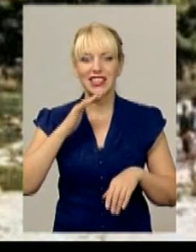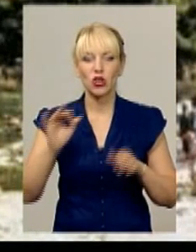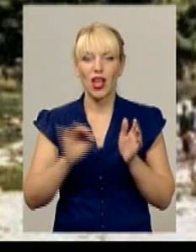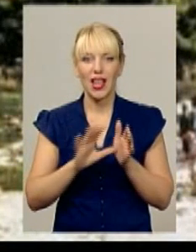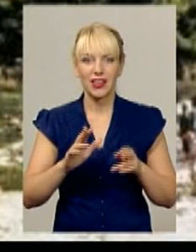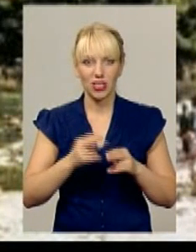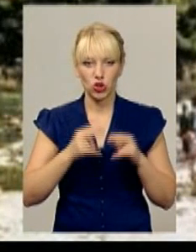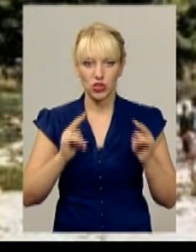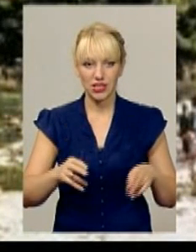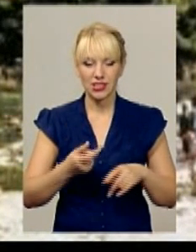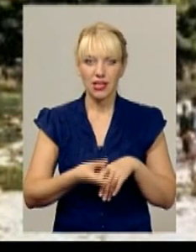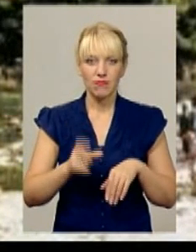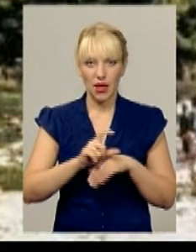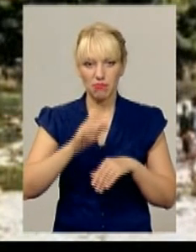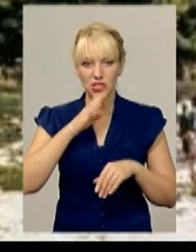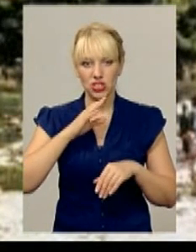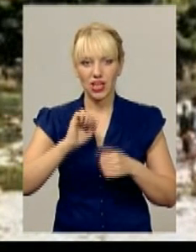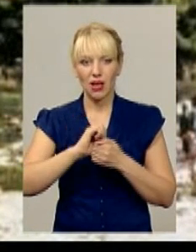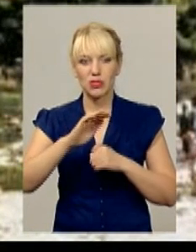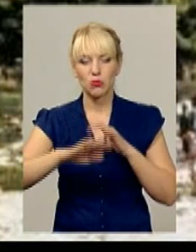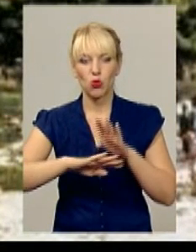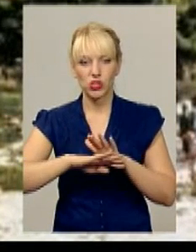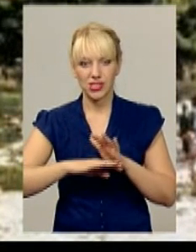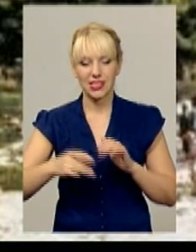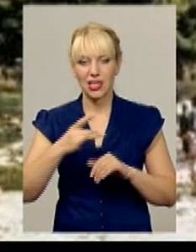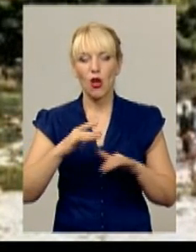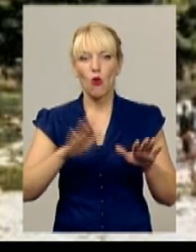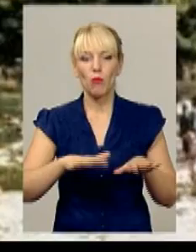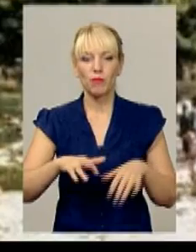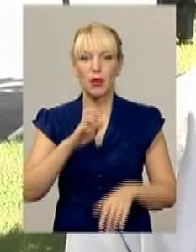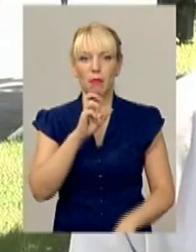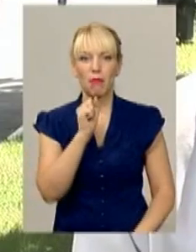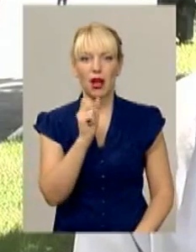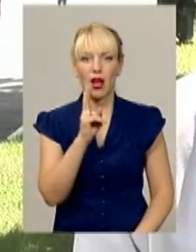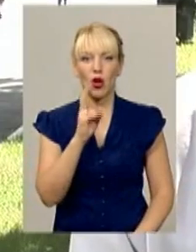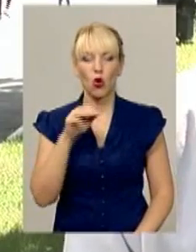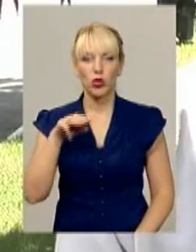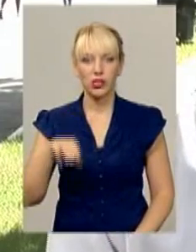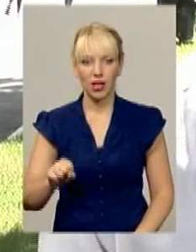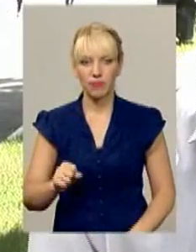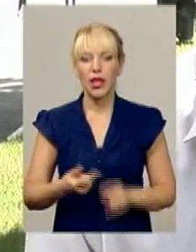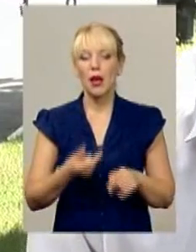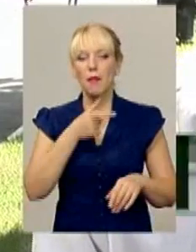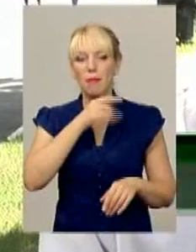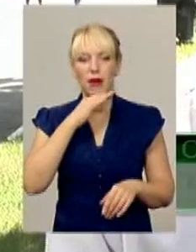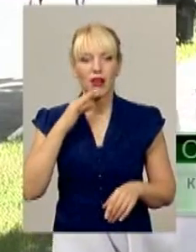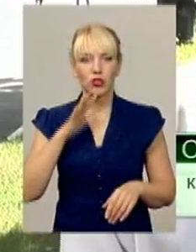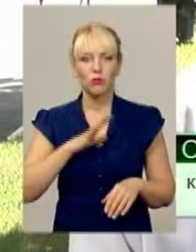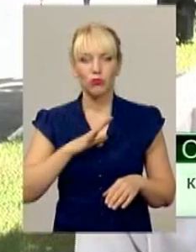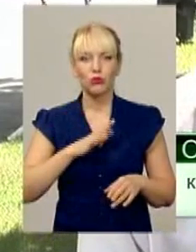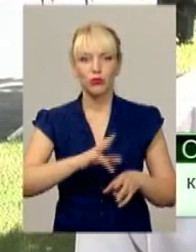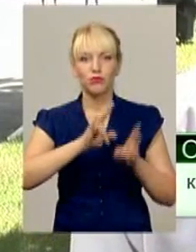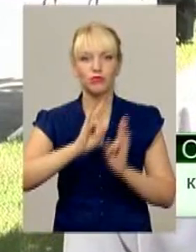сіл пішло під воду у Кам'янець-Подільському районі. У місцевості відомі як Бакота. Дуже багато покалічено судеб.